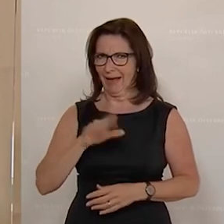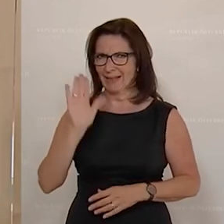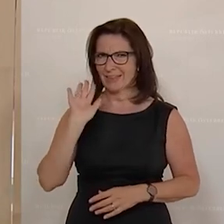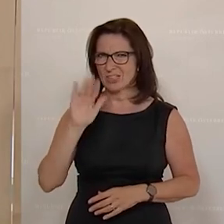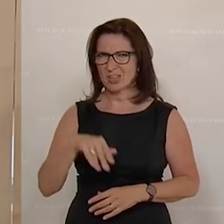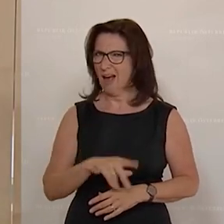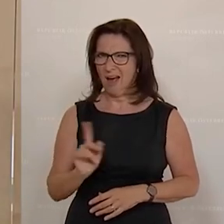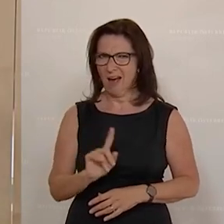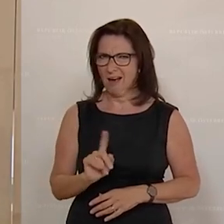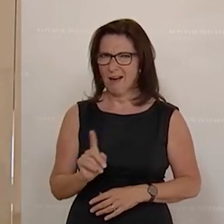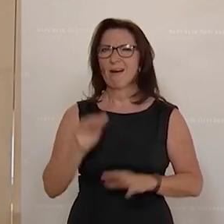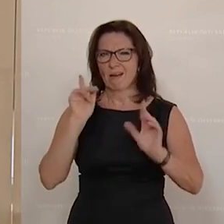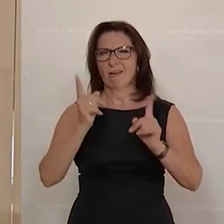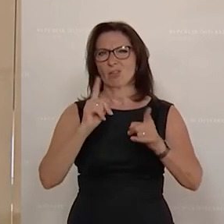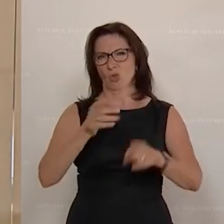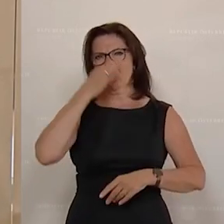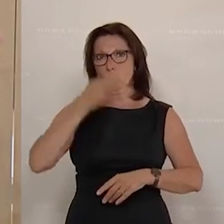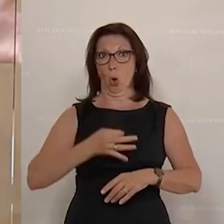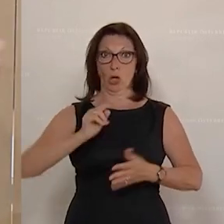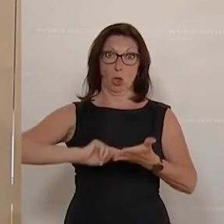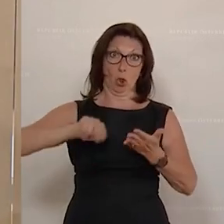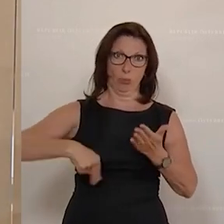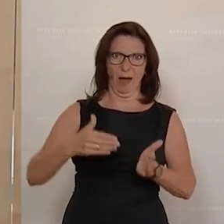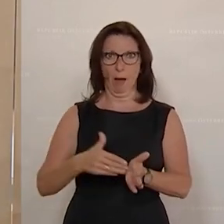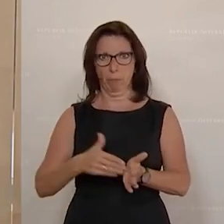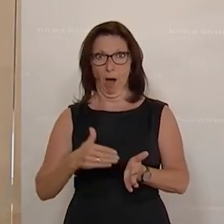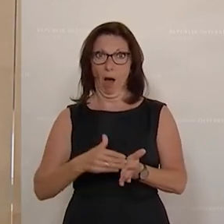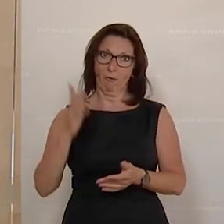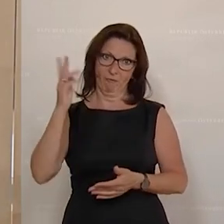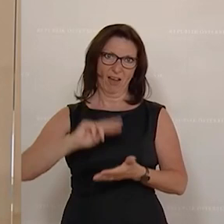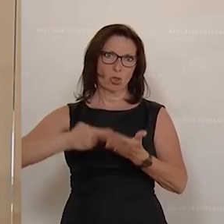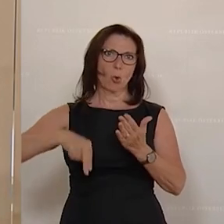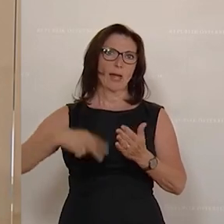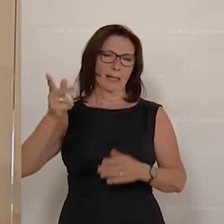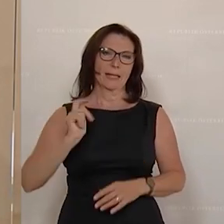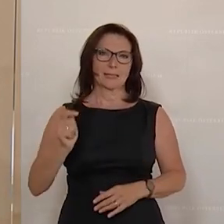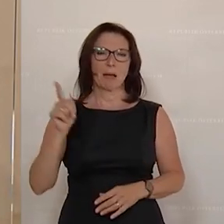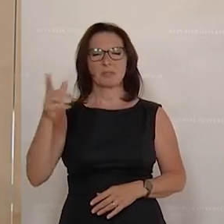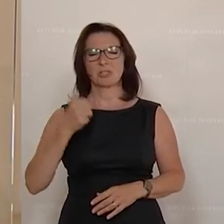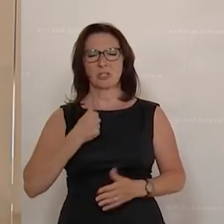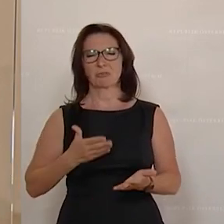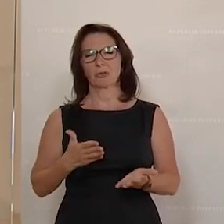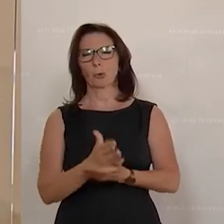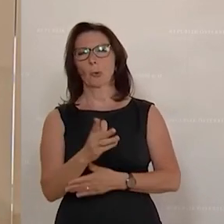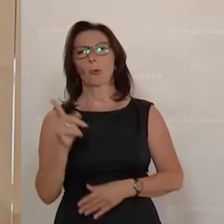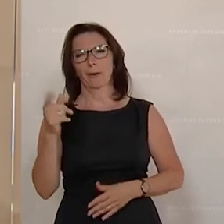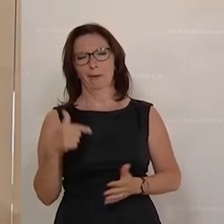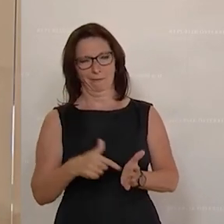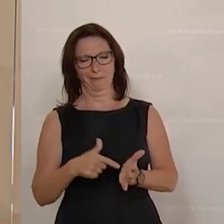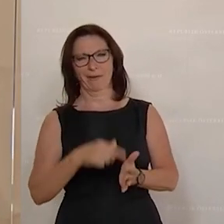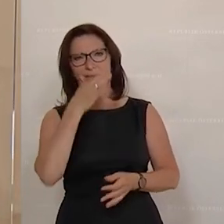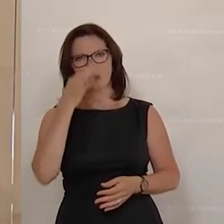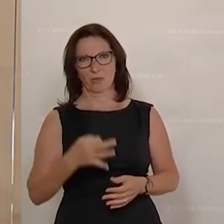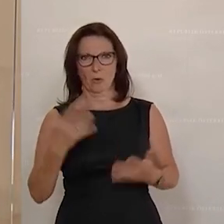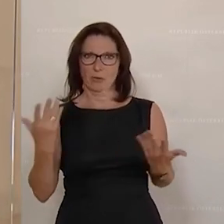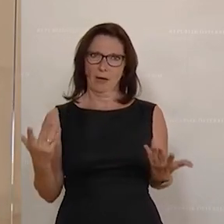gescheit deutsch sein, nicht? Und Notariatspflichten brauchen wir auch, weil die Notariatskammer hat sich da durchgesetzt. Das ist nicht das, was wir unter